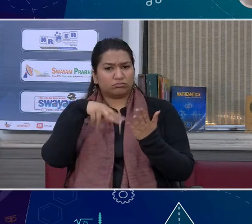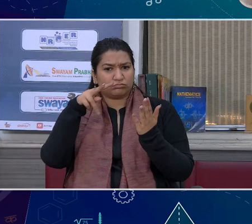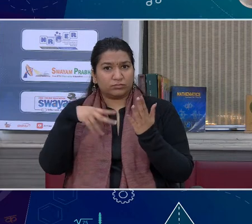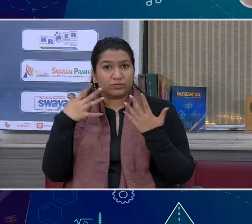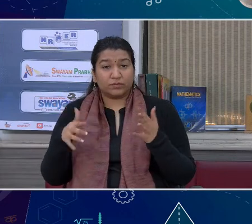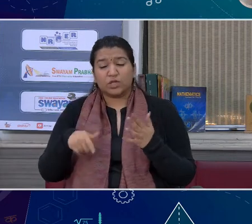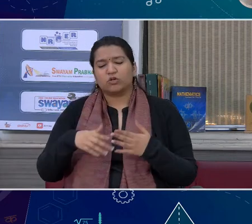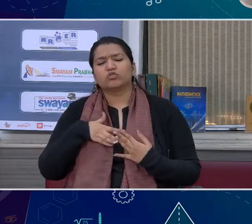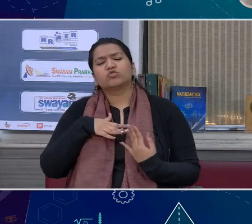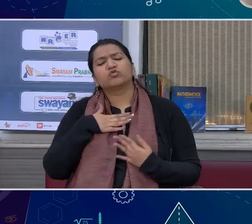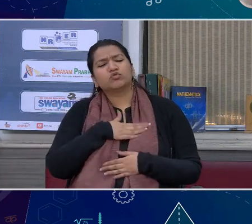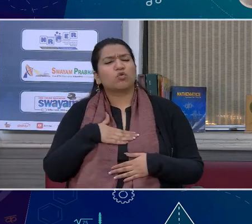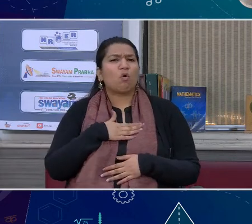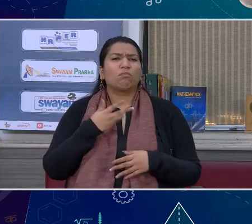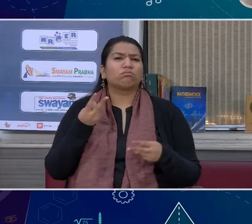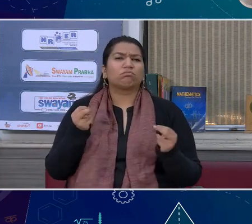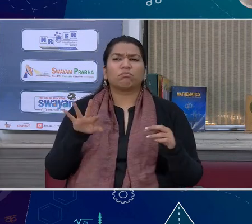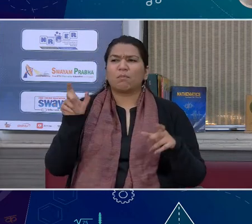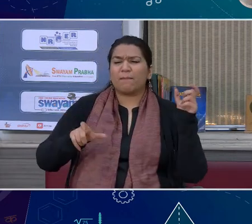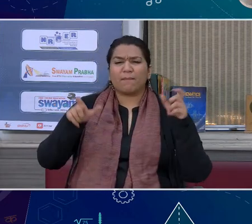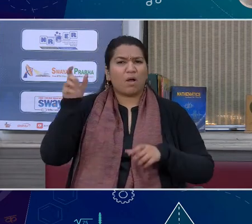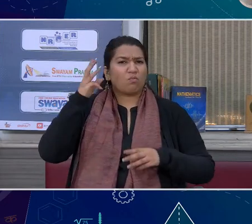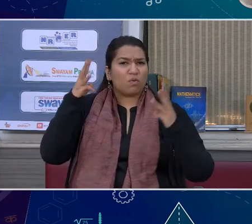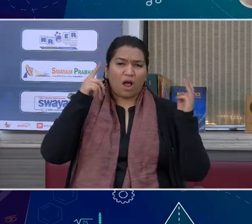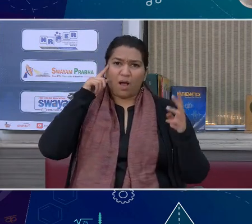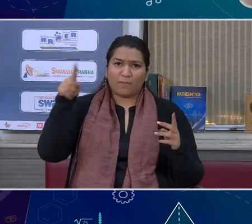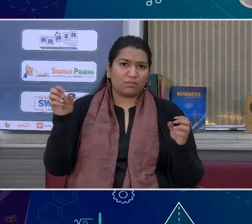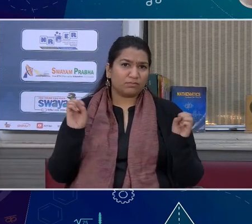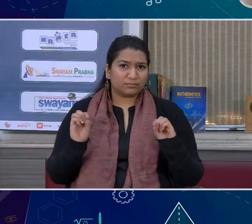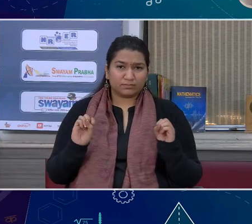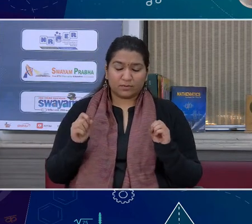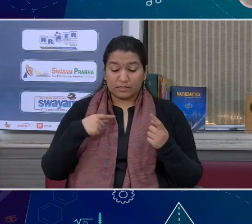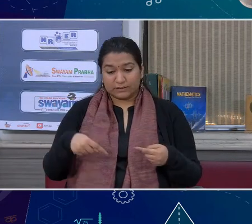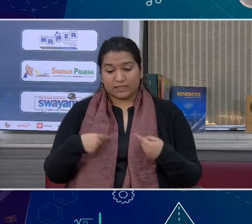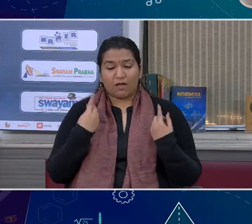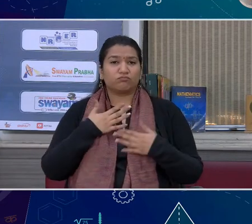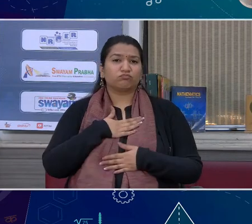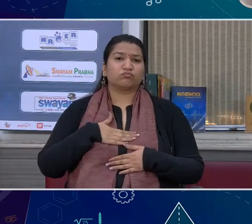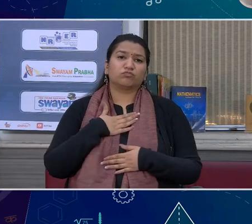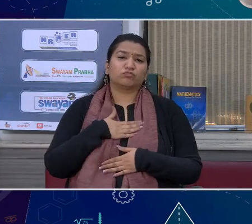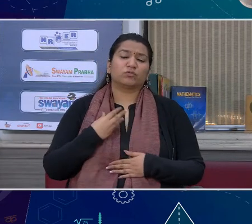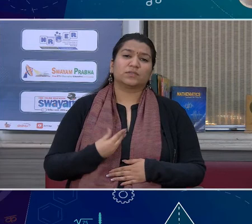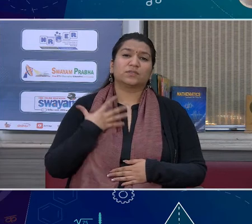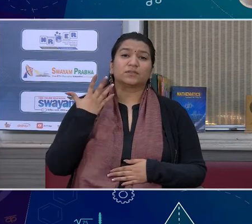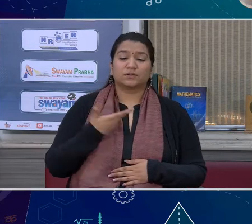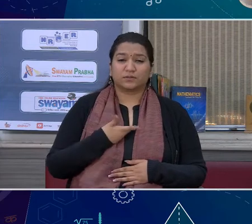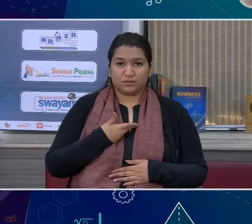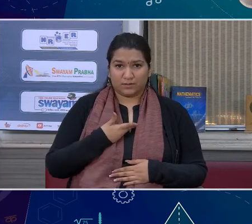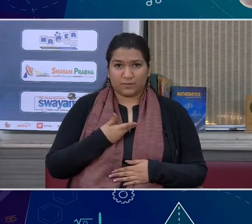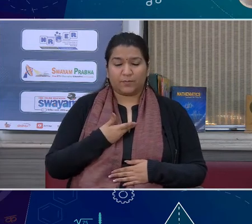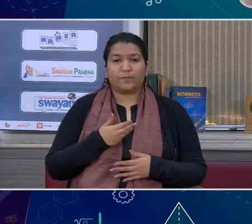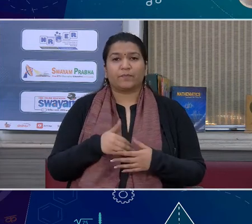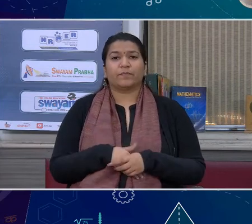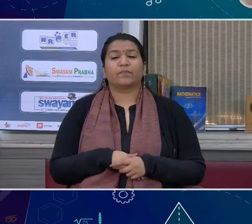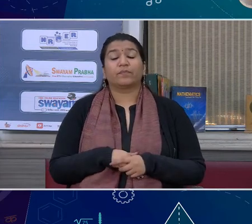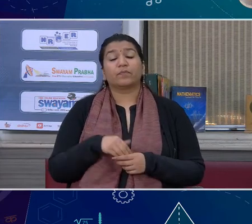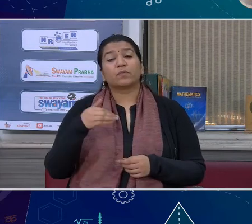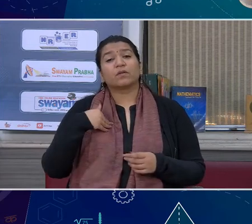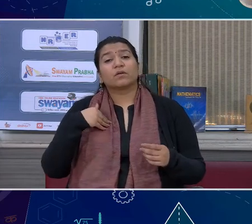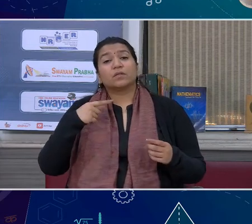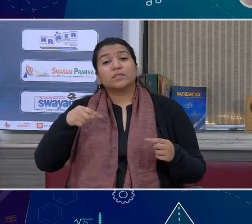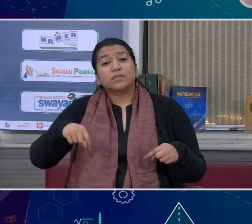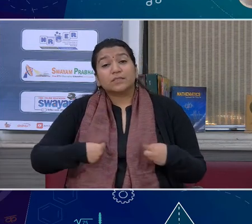मस्ती में रहता हूं को किसी से कोई लेना देना नहीं है अपनी मस्ती में वो अपने भाव्यक्त करते हैं मैं दिवानों का वेश लिए फिरता हूं